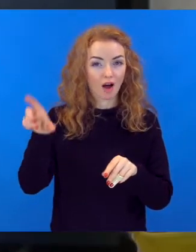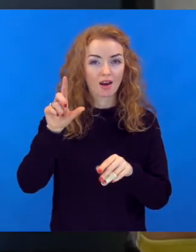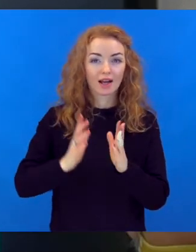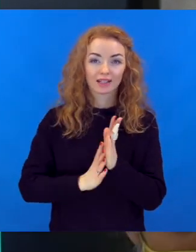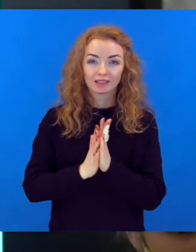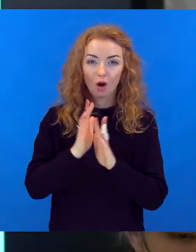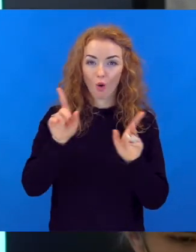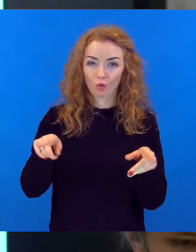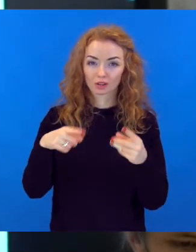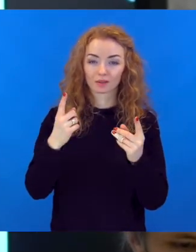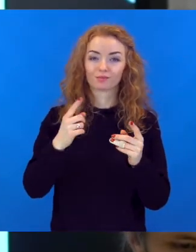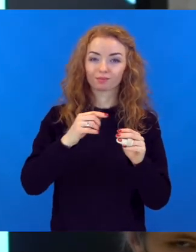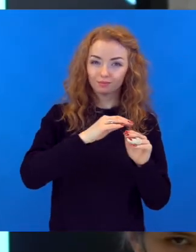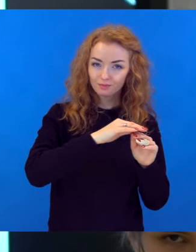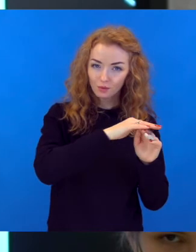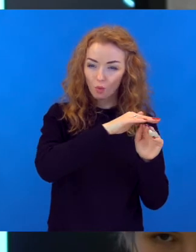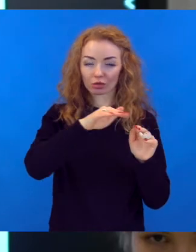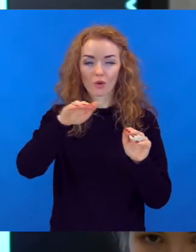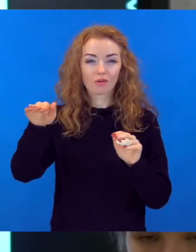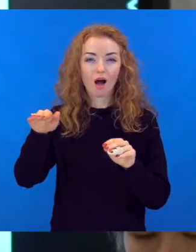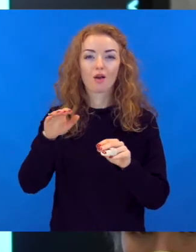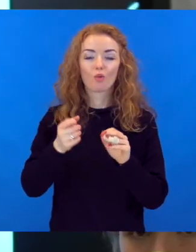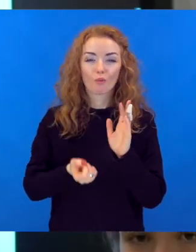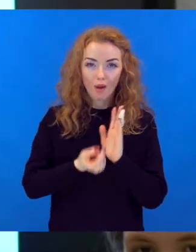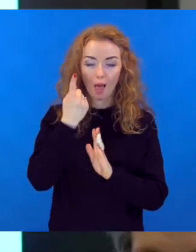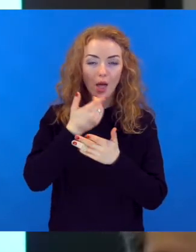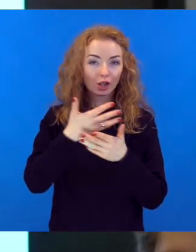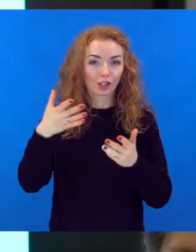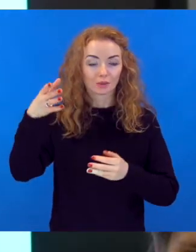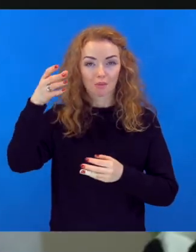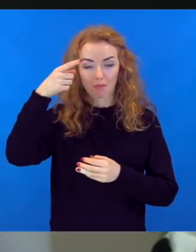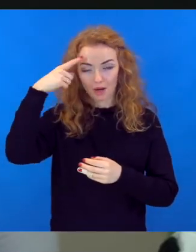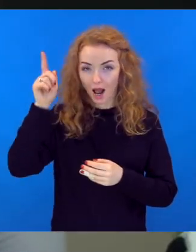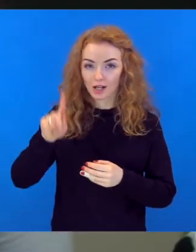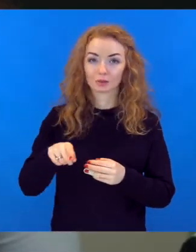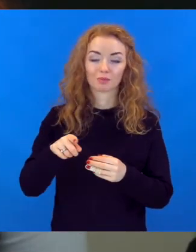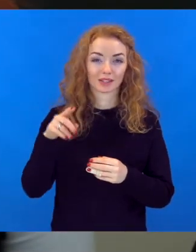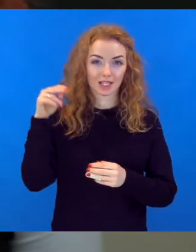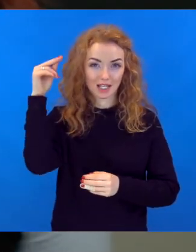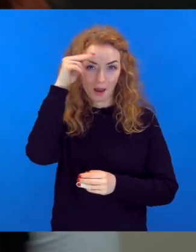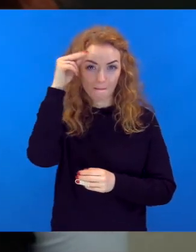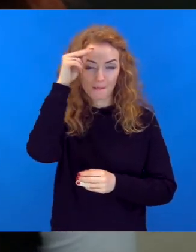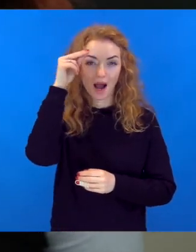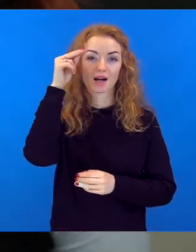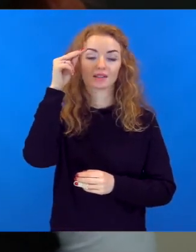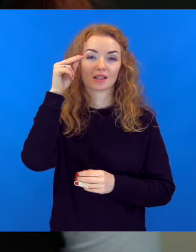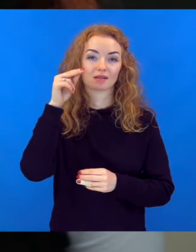Šeit laikam vairāk tā izaugsme ir horizontāla un tu pieķeri dažādas prasmes. Tu